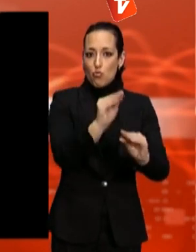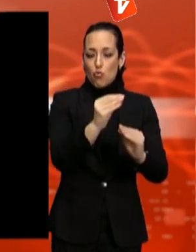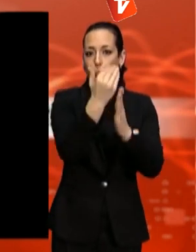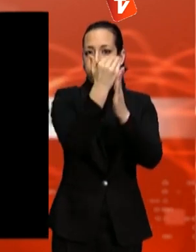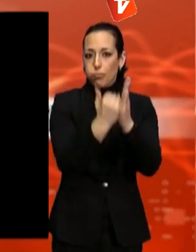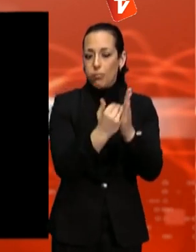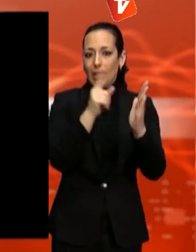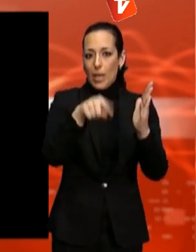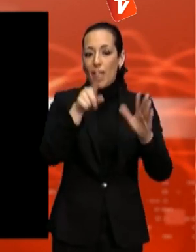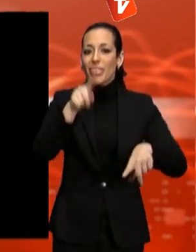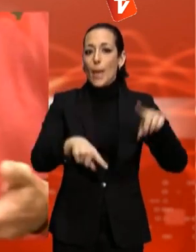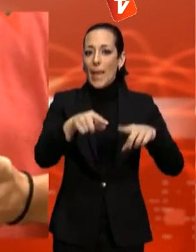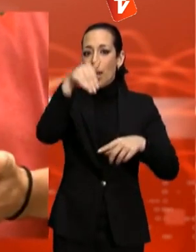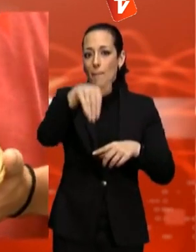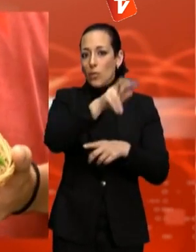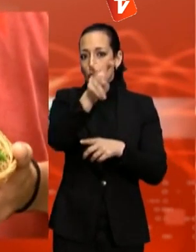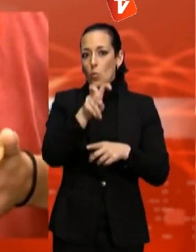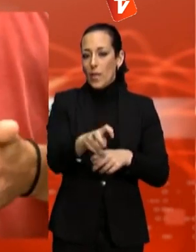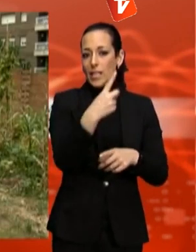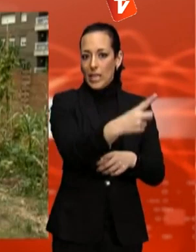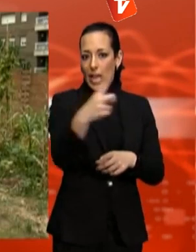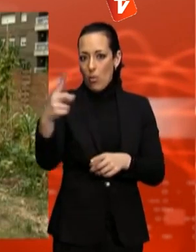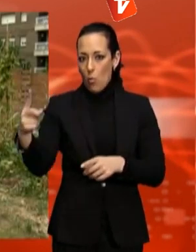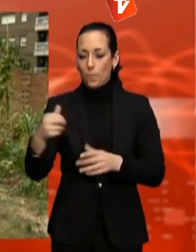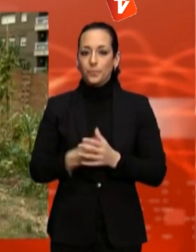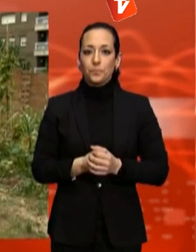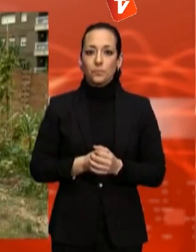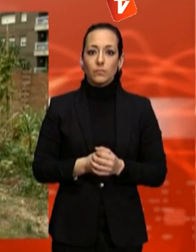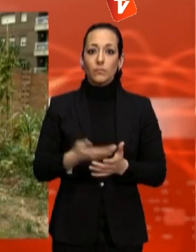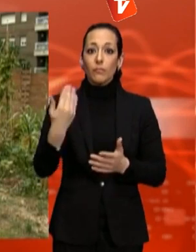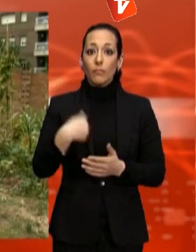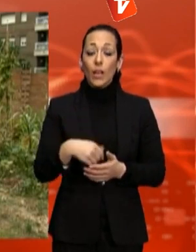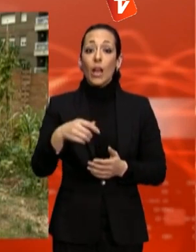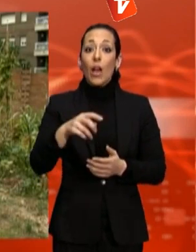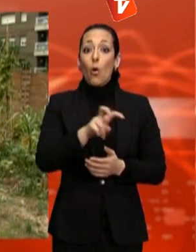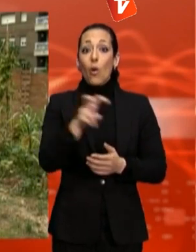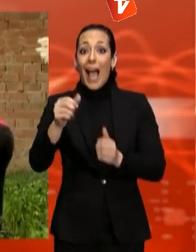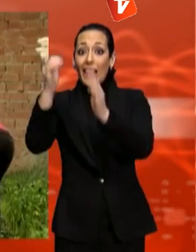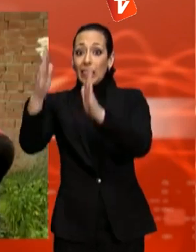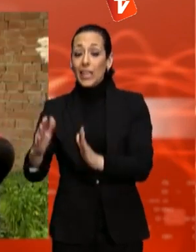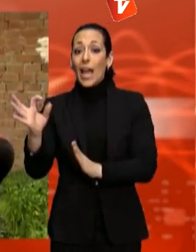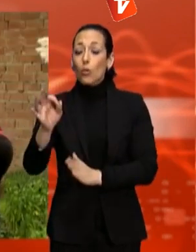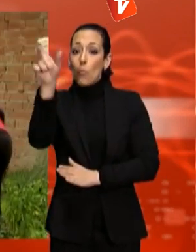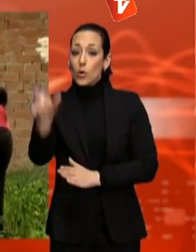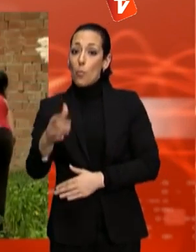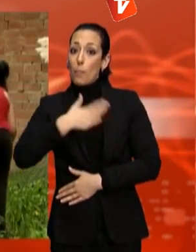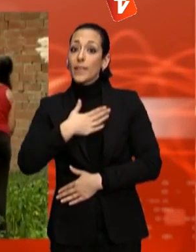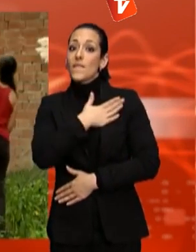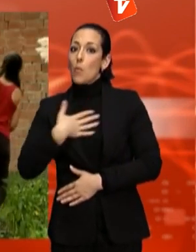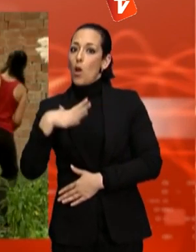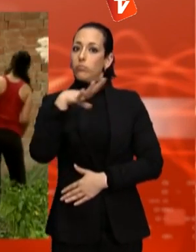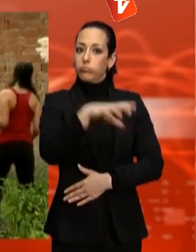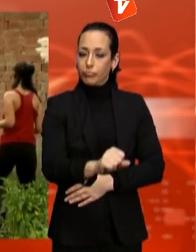terreny fins a un màxim de 500 euros l'any. L'entitat o el particular faria un ús provisional de la terra, la